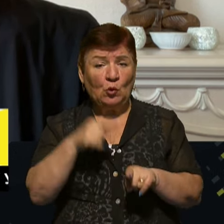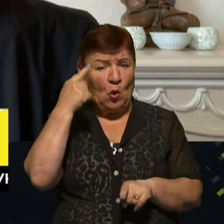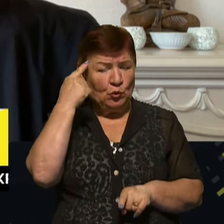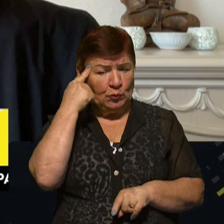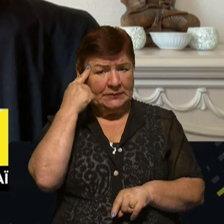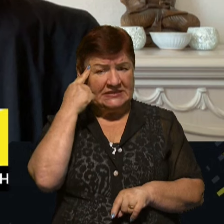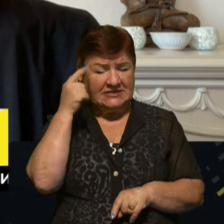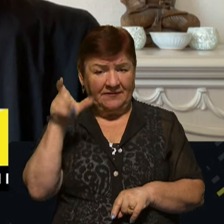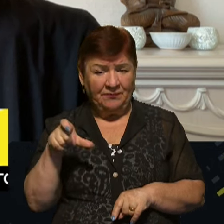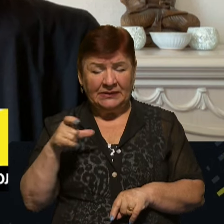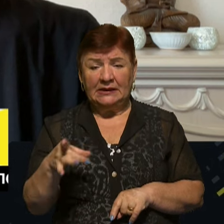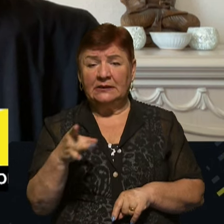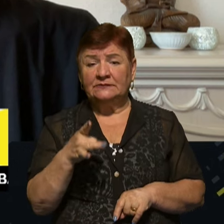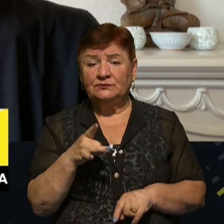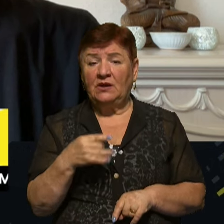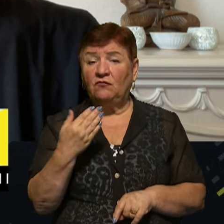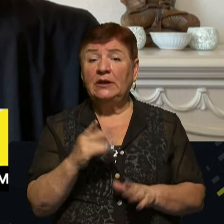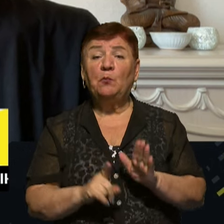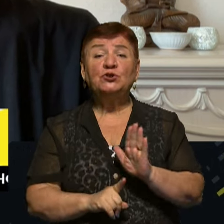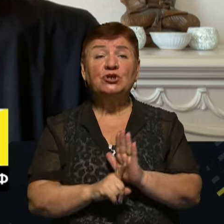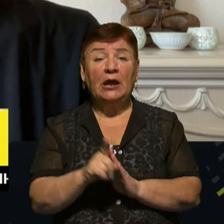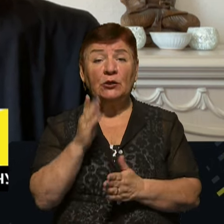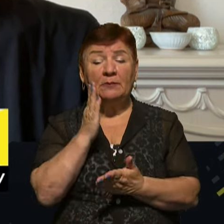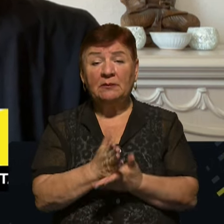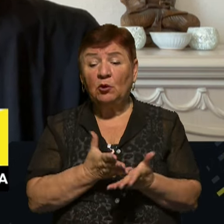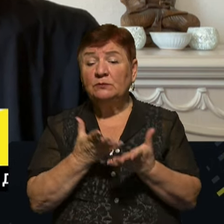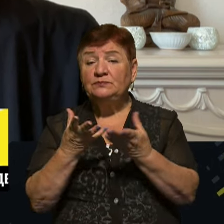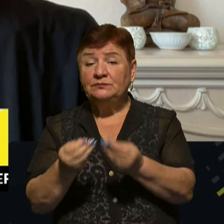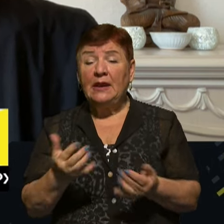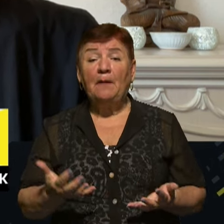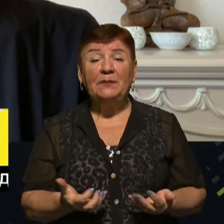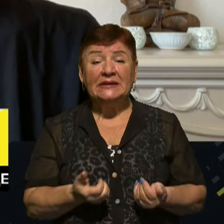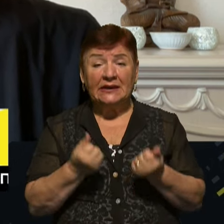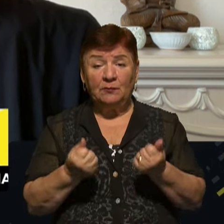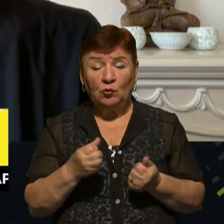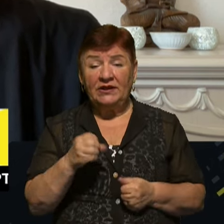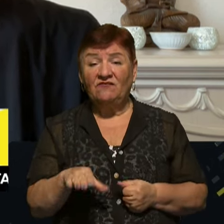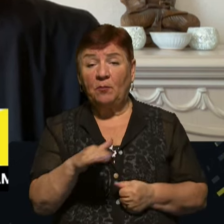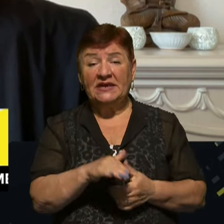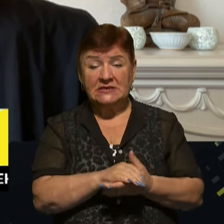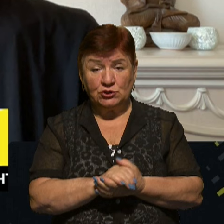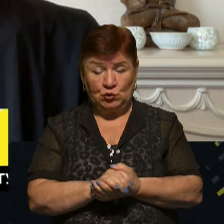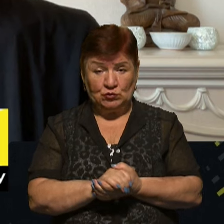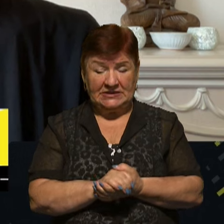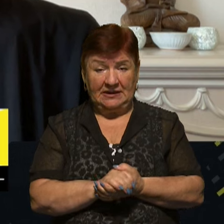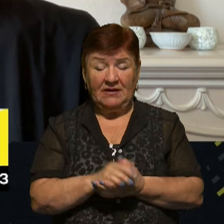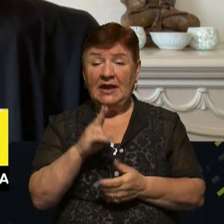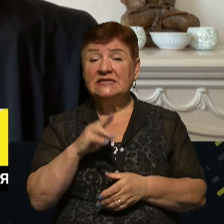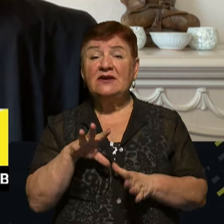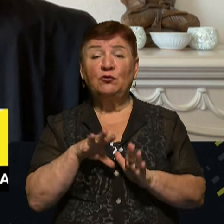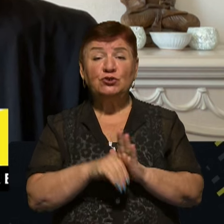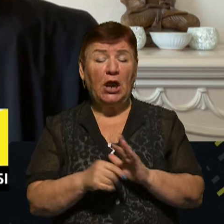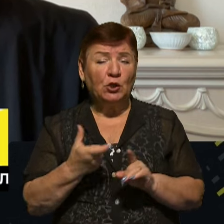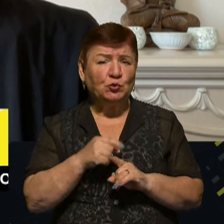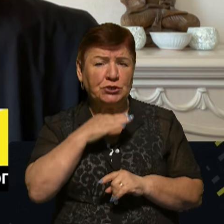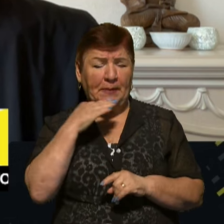з регіони Індопацифіки починають напряму впливати на підтримку європейських союзників. Це включає дуже